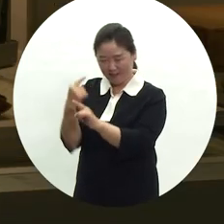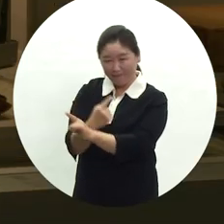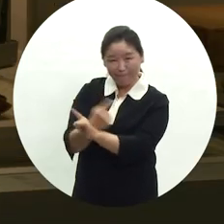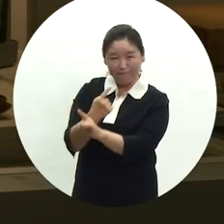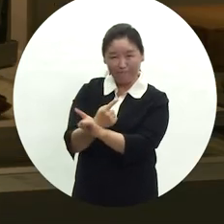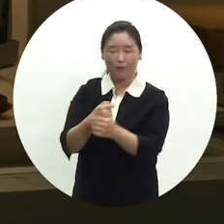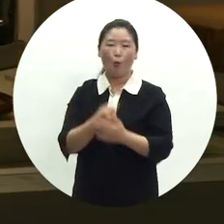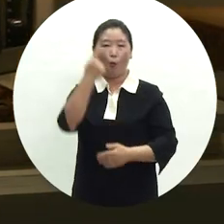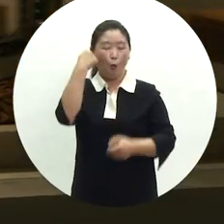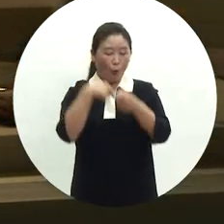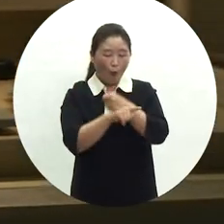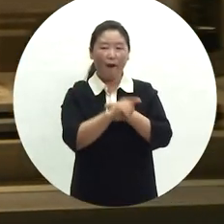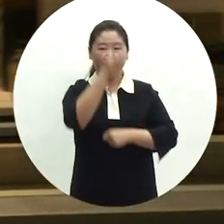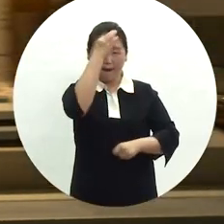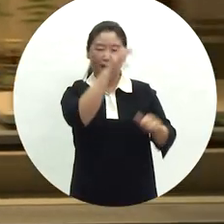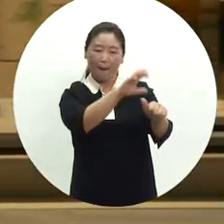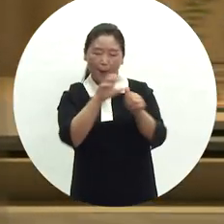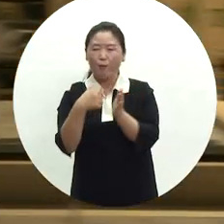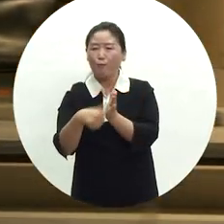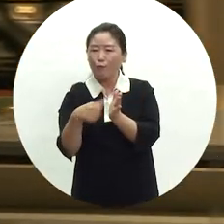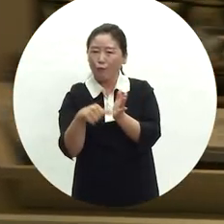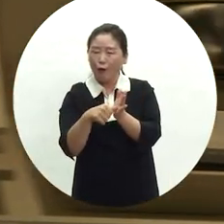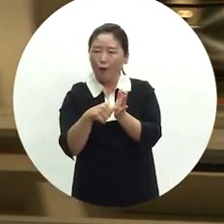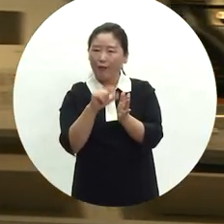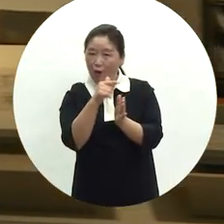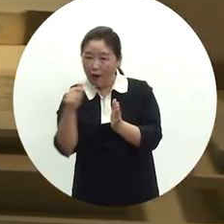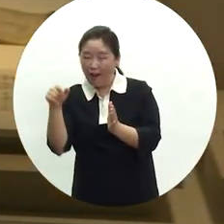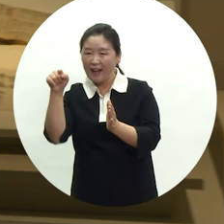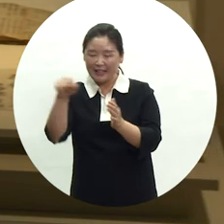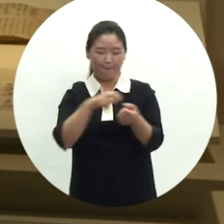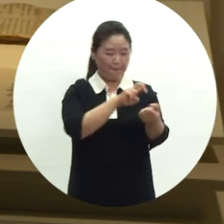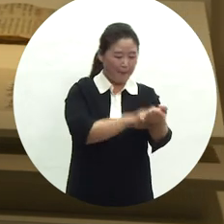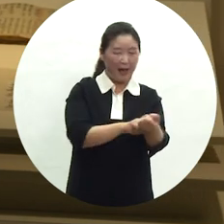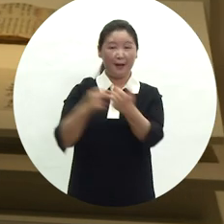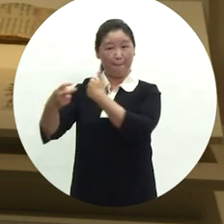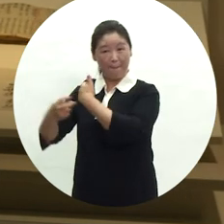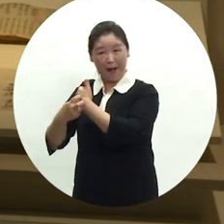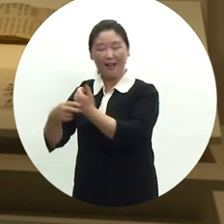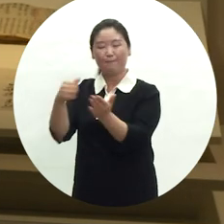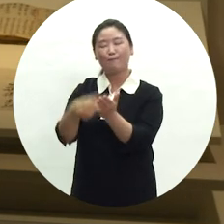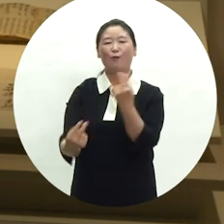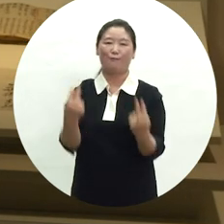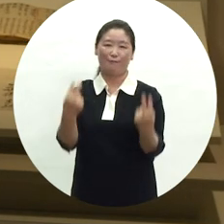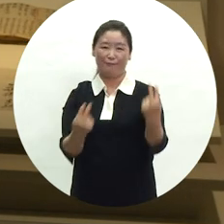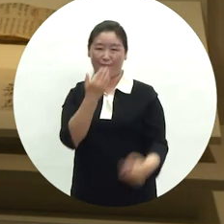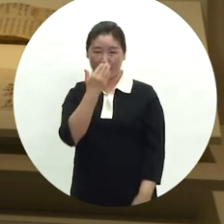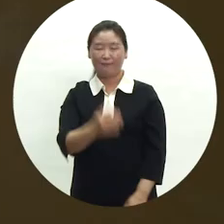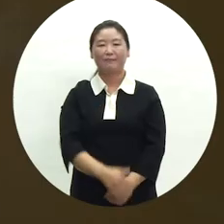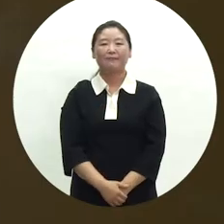과학기술을 이용한 도구 등 양의학 관련 자료를 한의학 자료와 비교해 볼 수 있습니다.